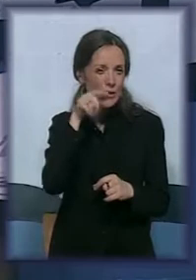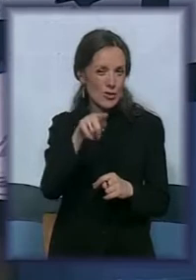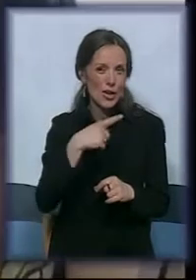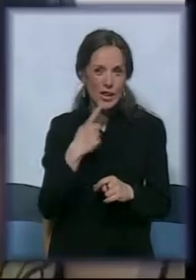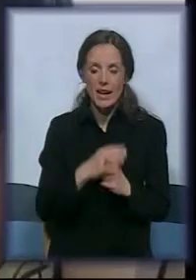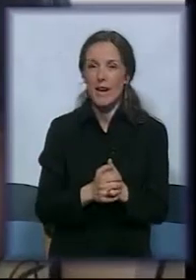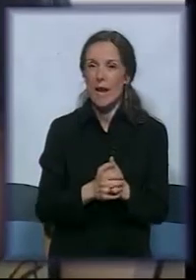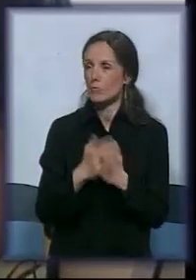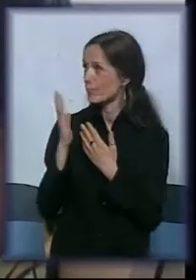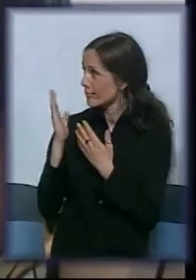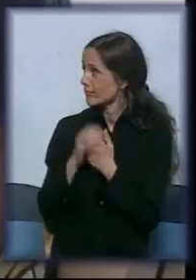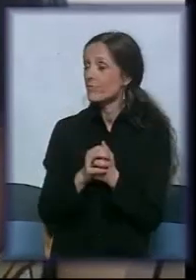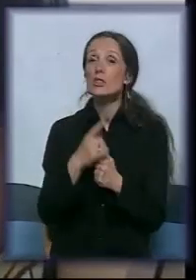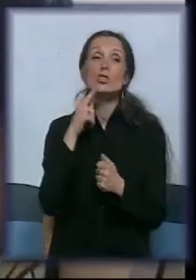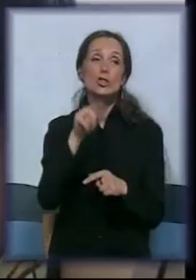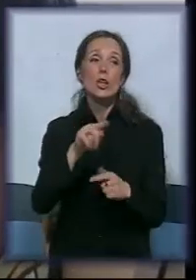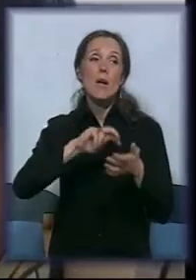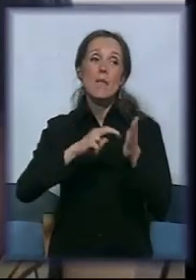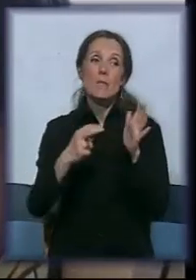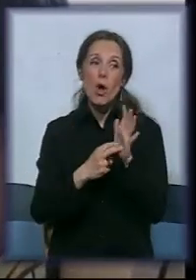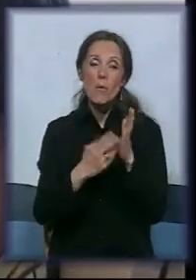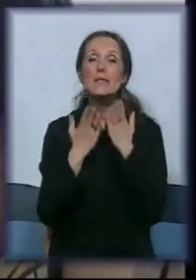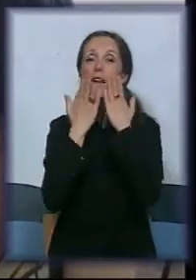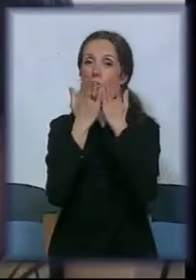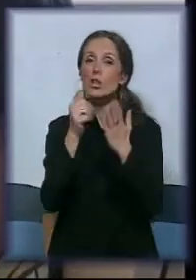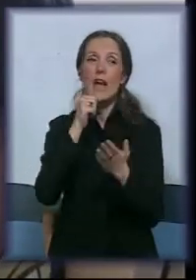To je problem sa čitanjem i pisanjem.